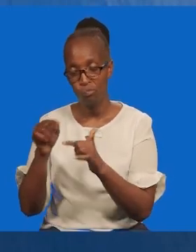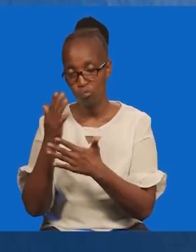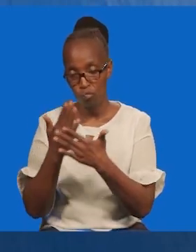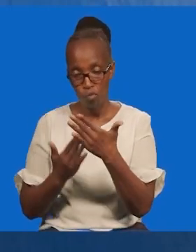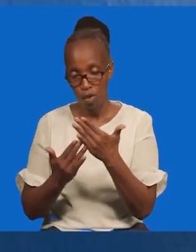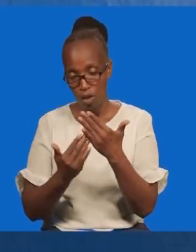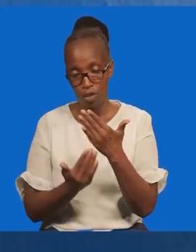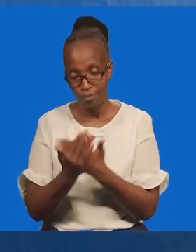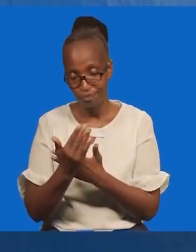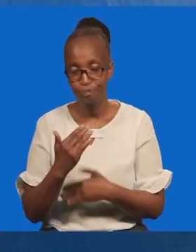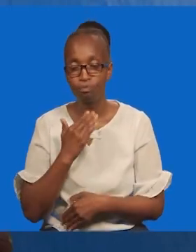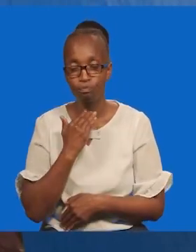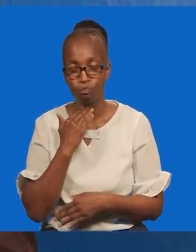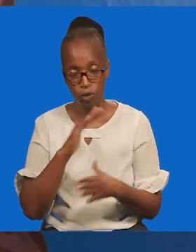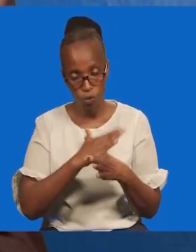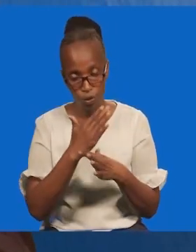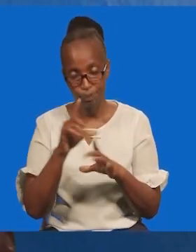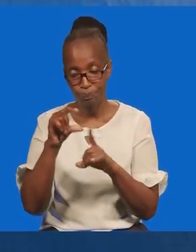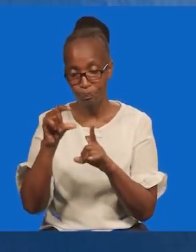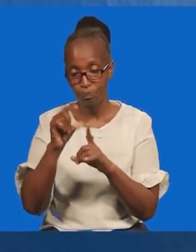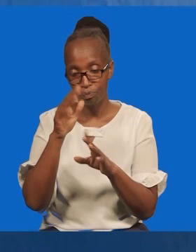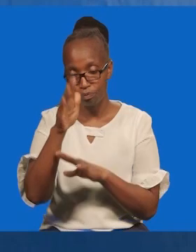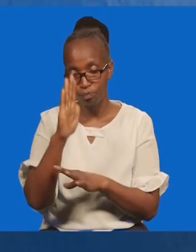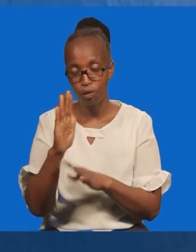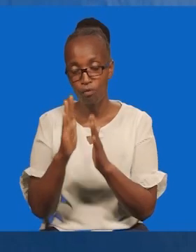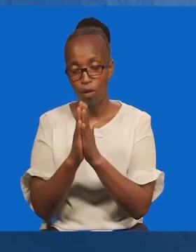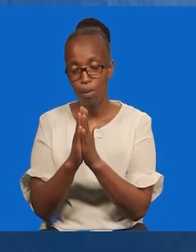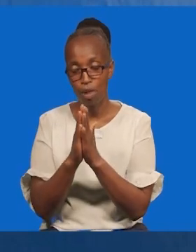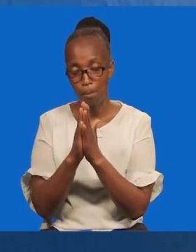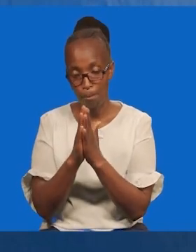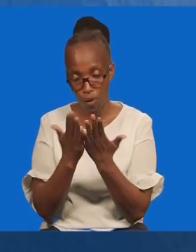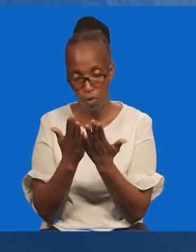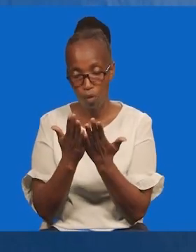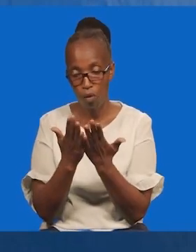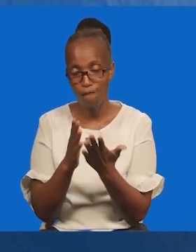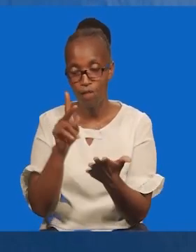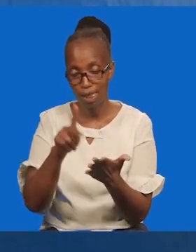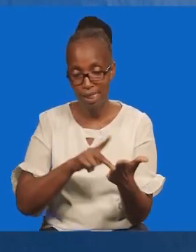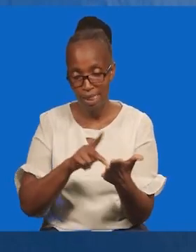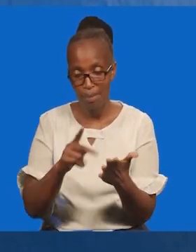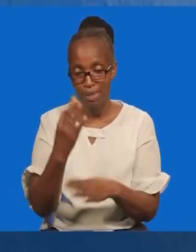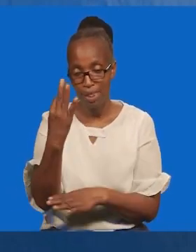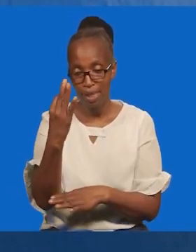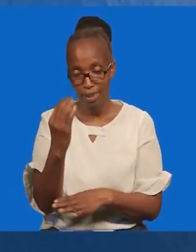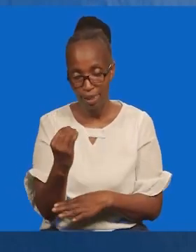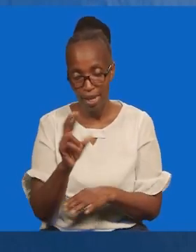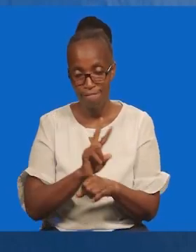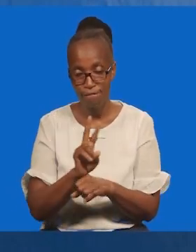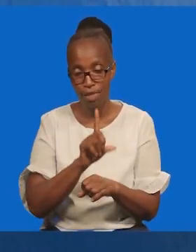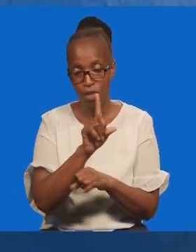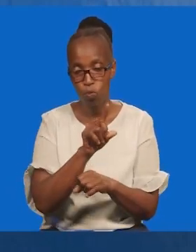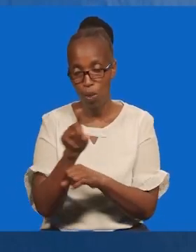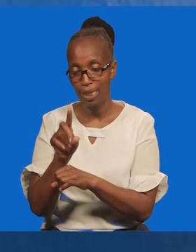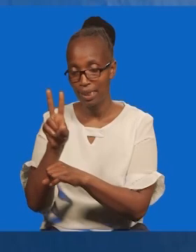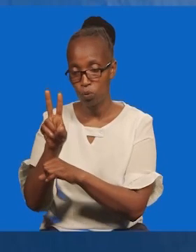Asubu ya leo ni kepea tulisuma na mungu kwenye kitabu cha zaburi, tharadhini. Zaburi, tharadhini, msali ni ule wakwanza